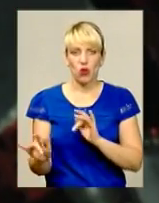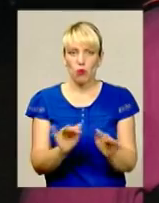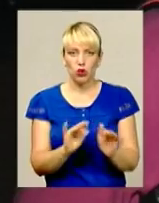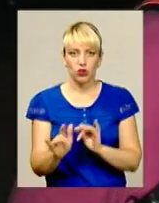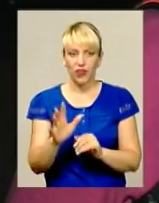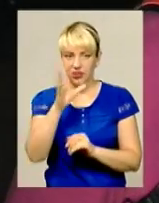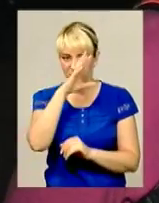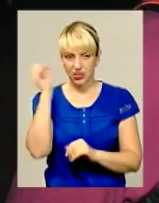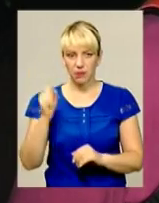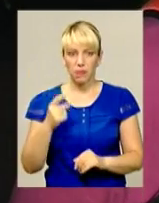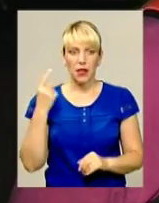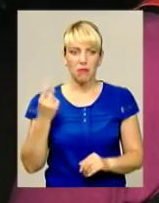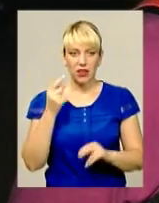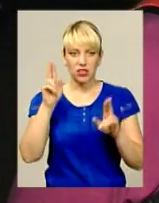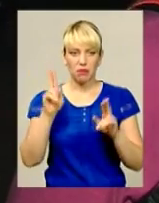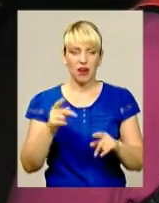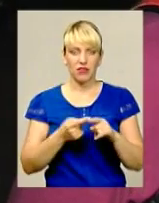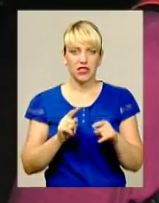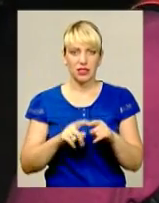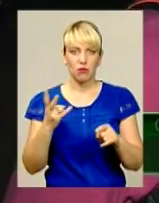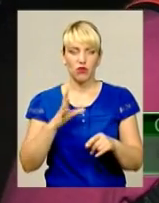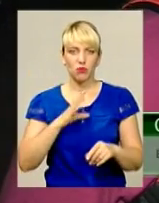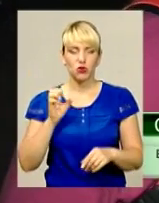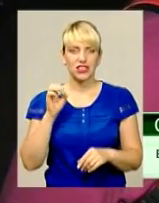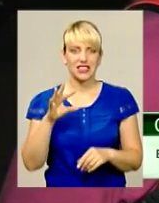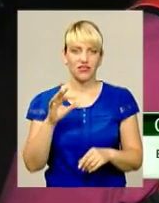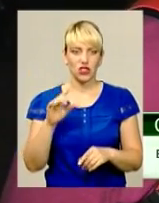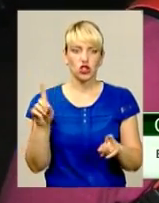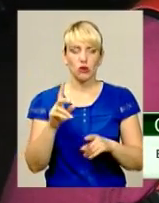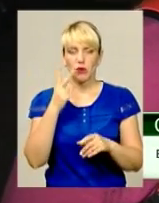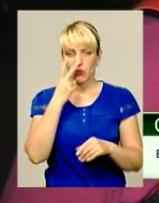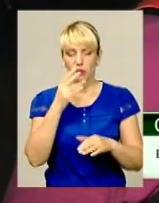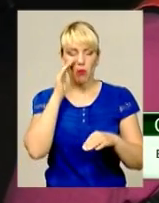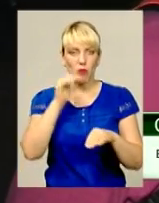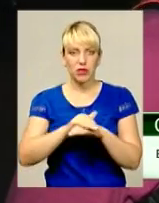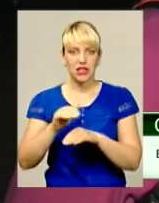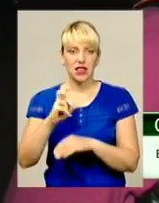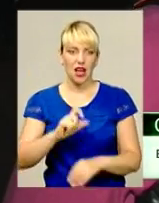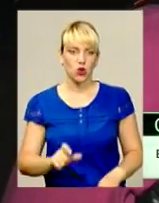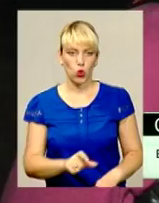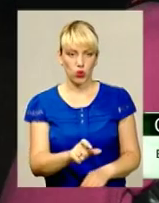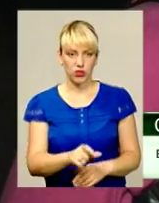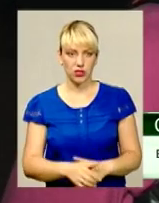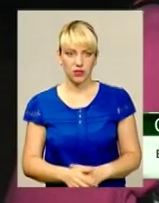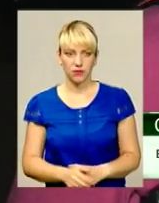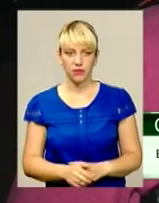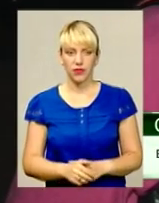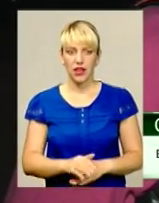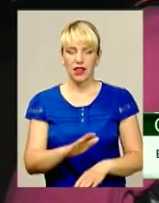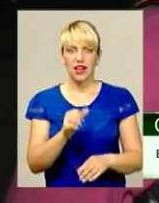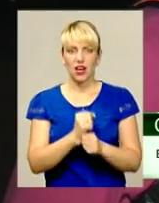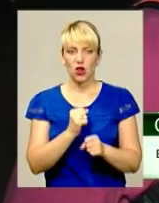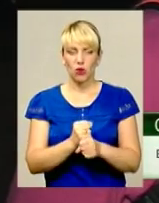доби. Перше правило – це отражаючий світло, щоб ти був повітний на дорозі. Ні робити